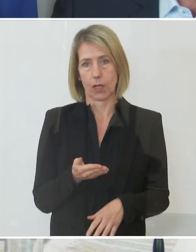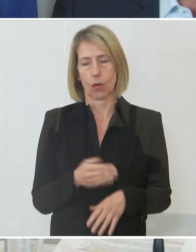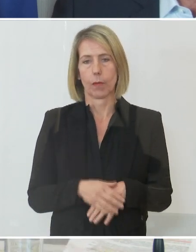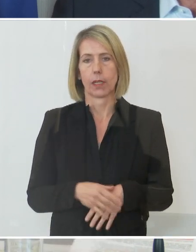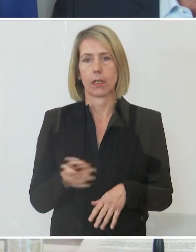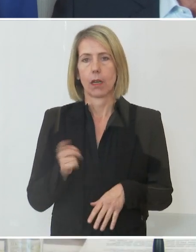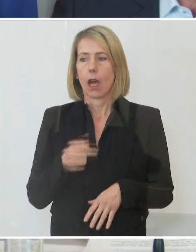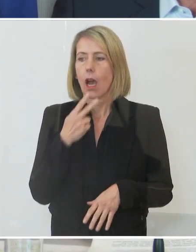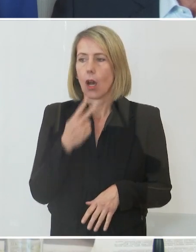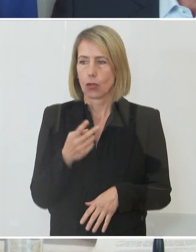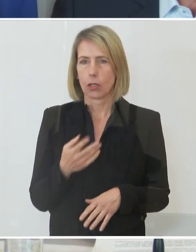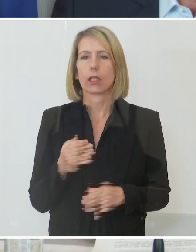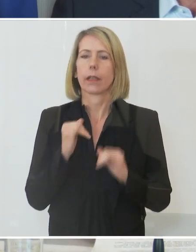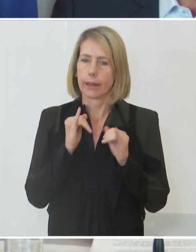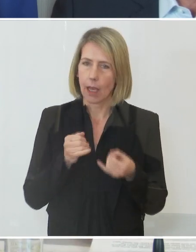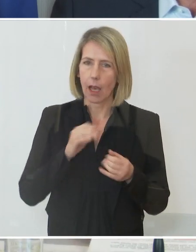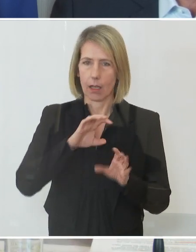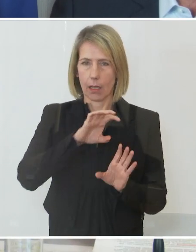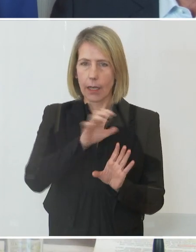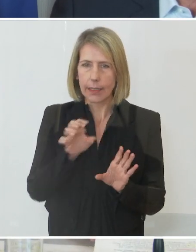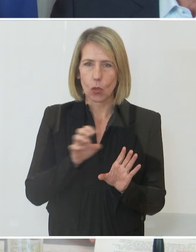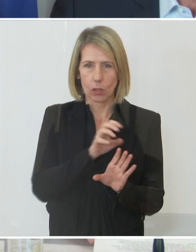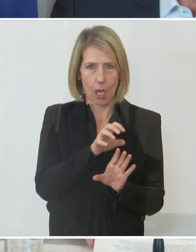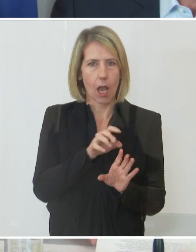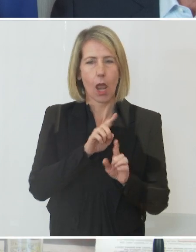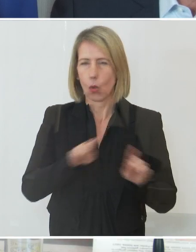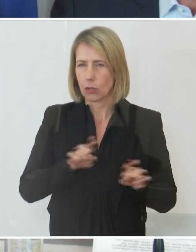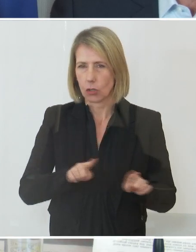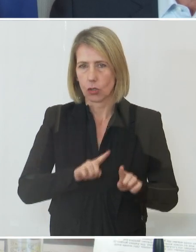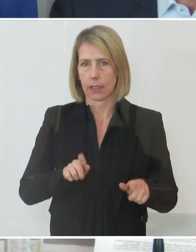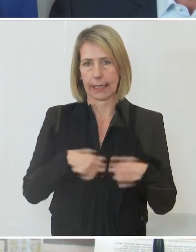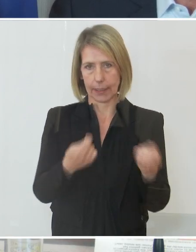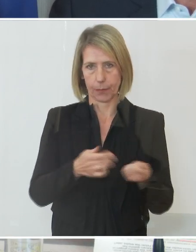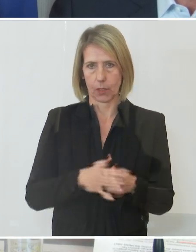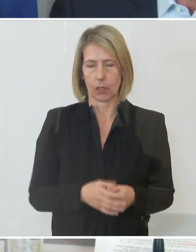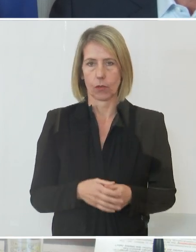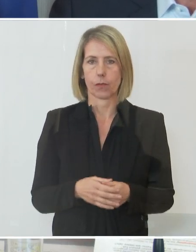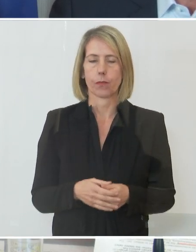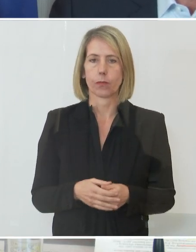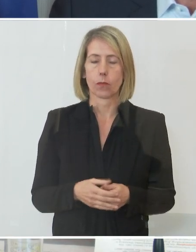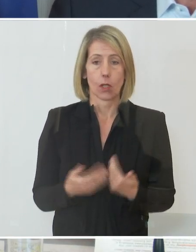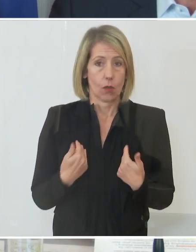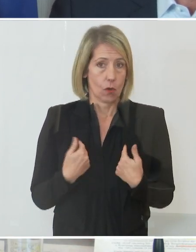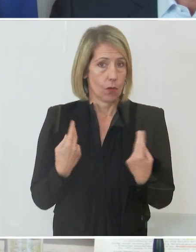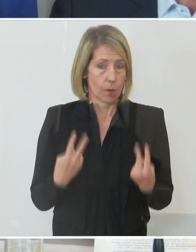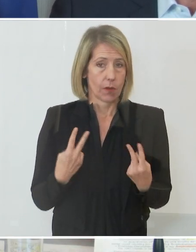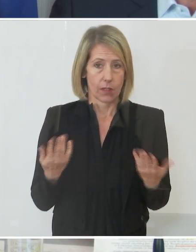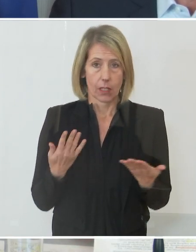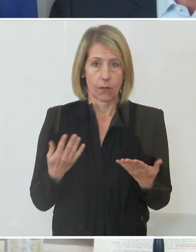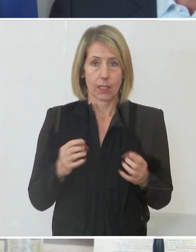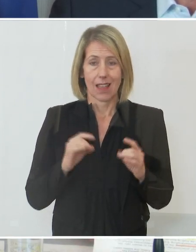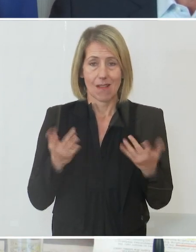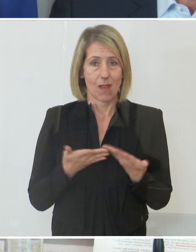sehen, dass es regionale Unterschiede gibt. Mir ist wichtig zu betonen, dass die Pandemie